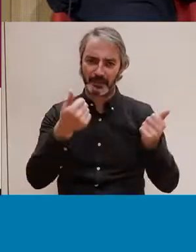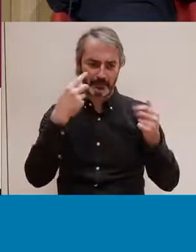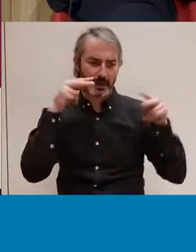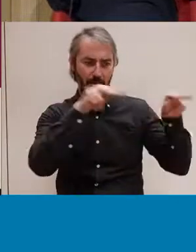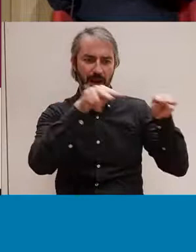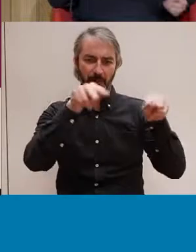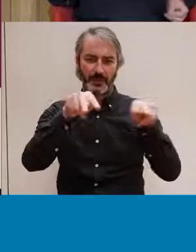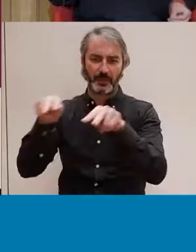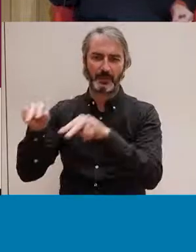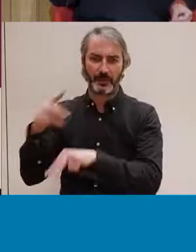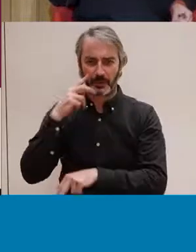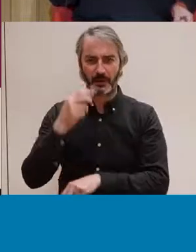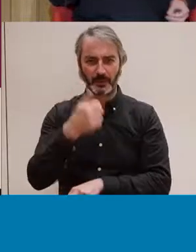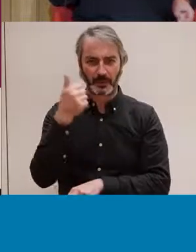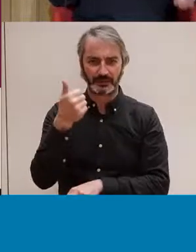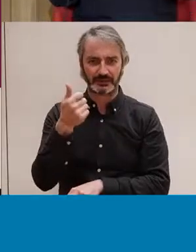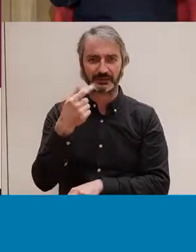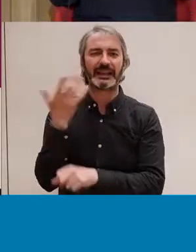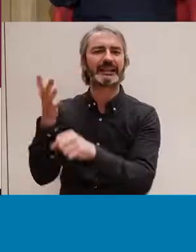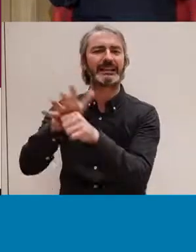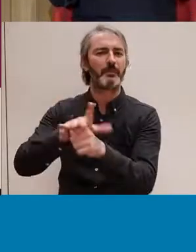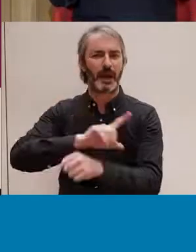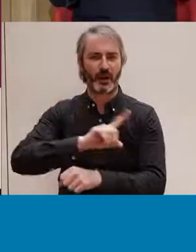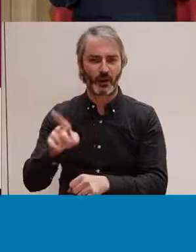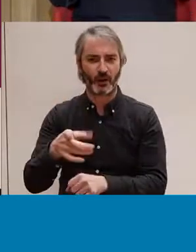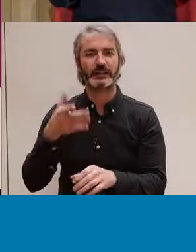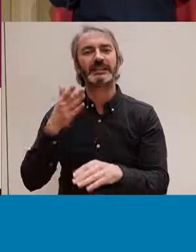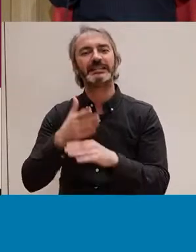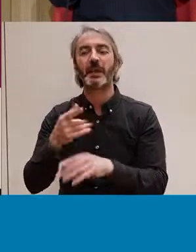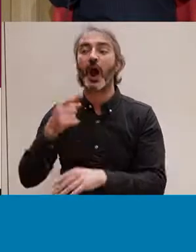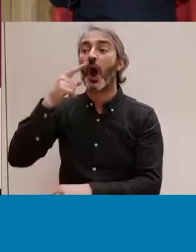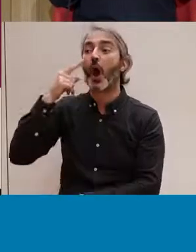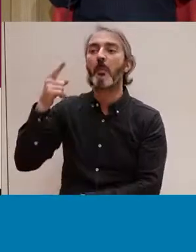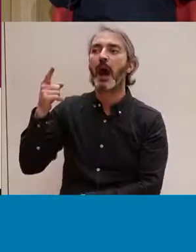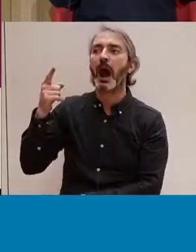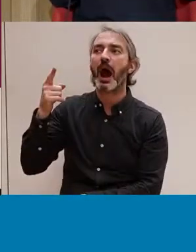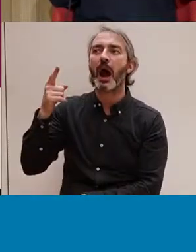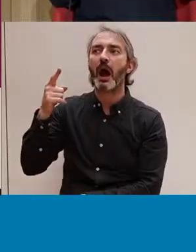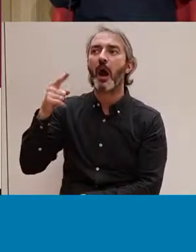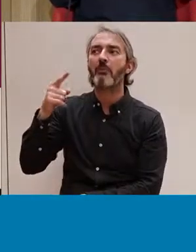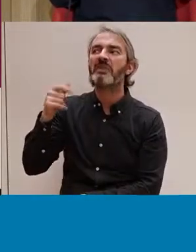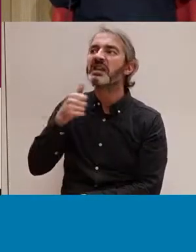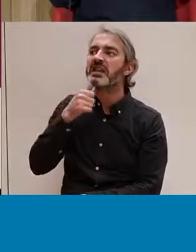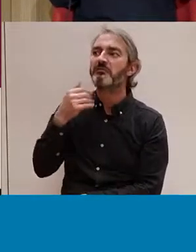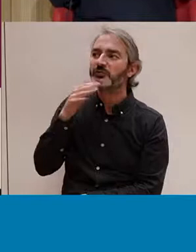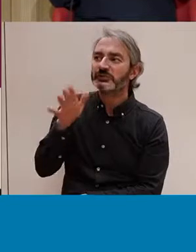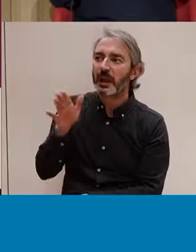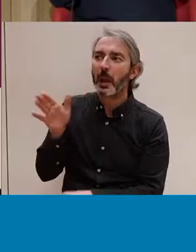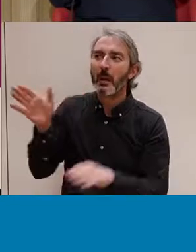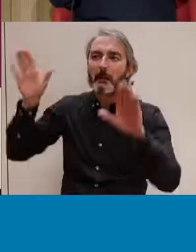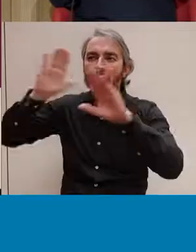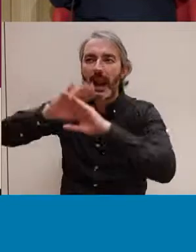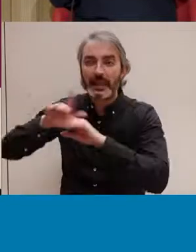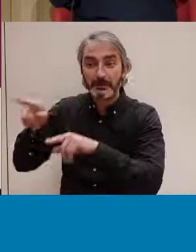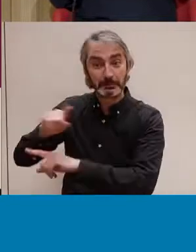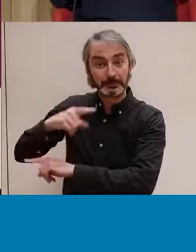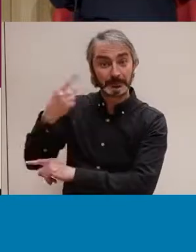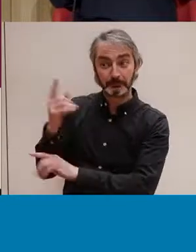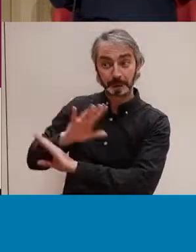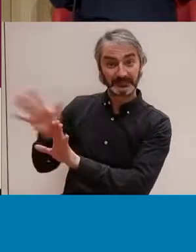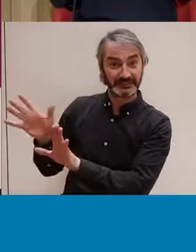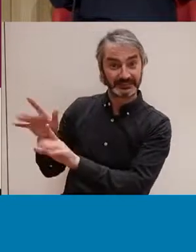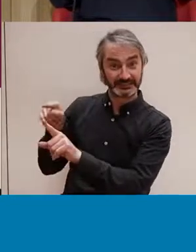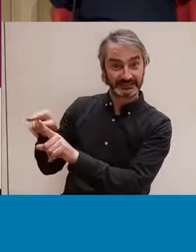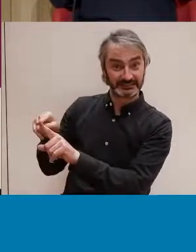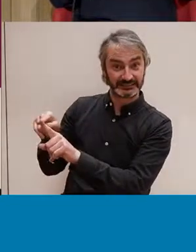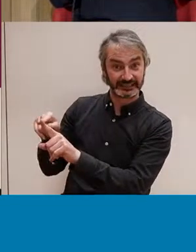Perquè el que creiem és que aquest discurs de l'home desconegut, el carreró de nit, no és tant per protegir